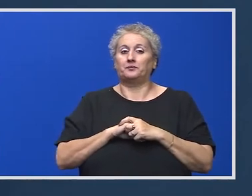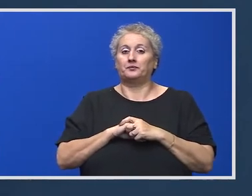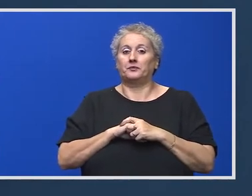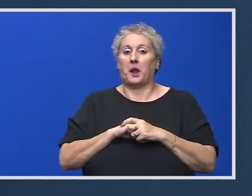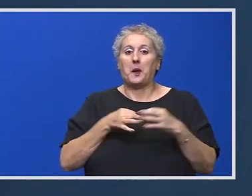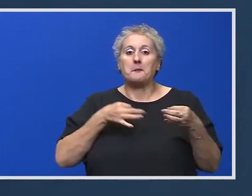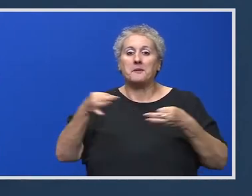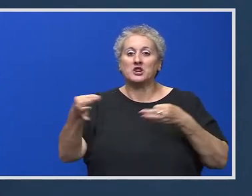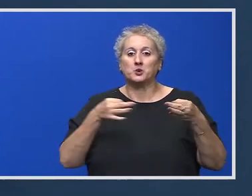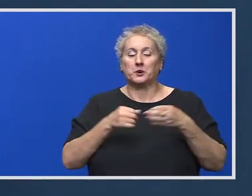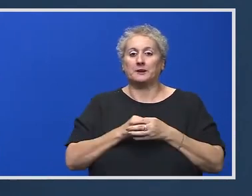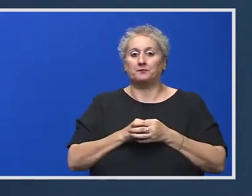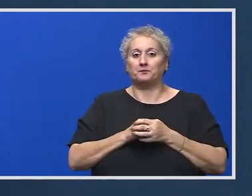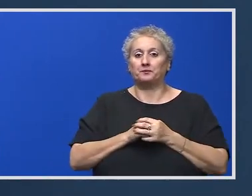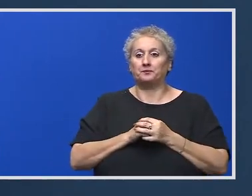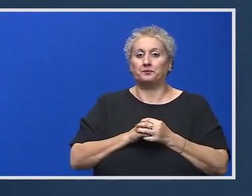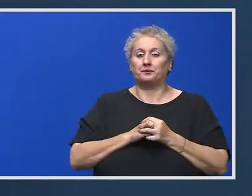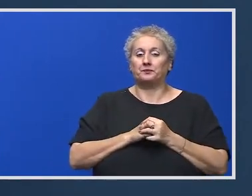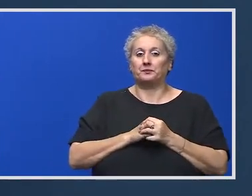măsuri punitive.